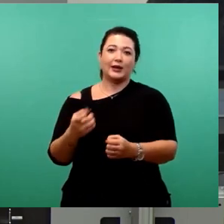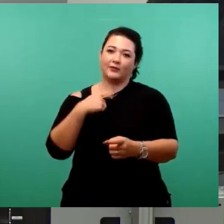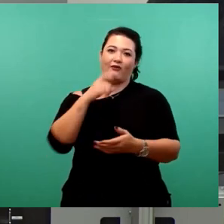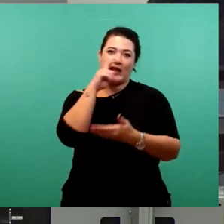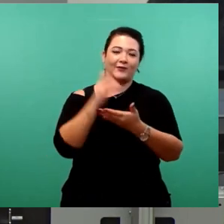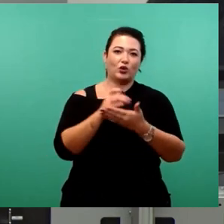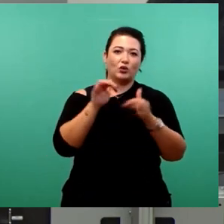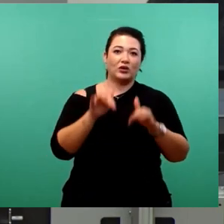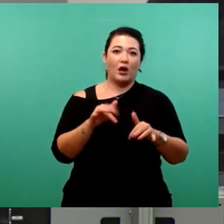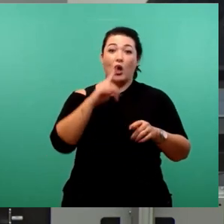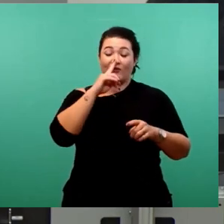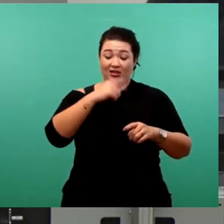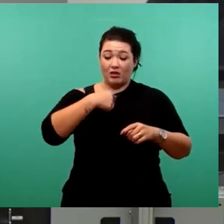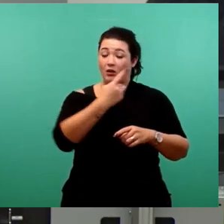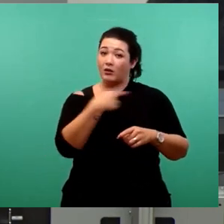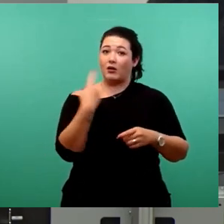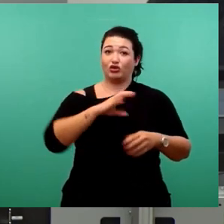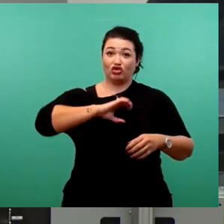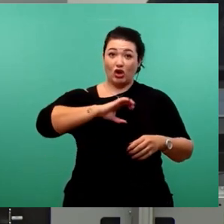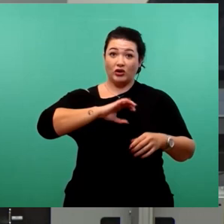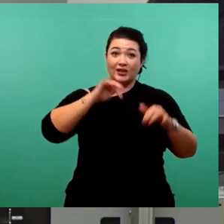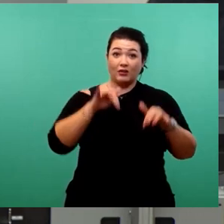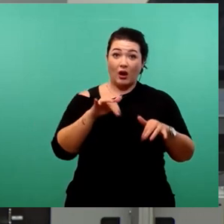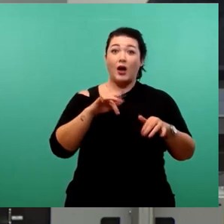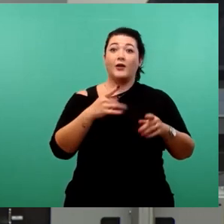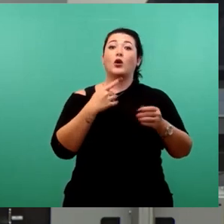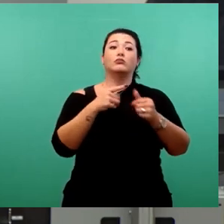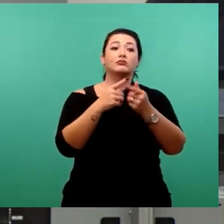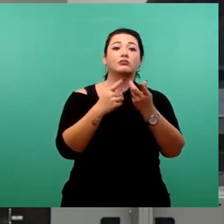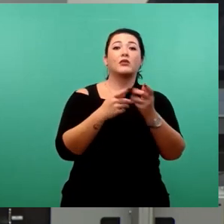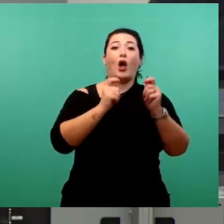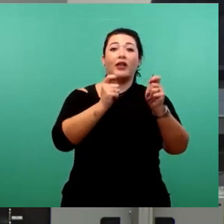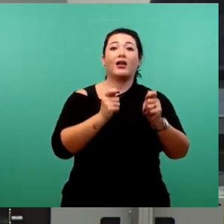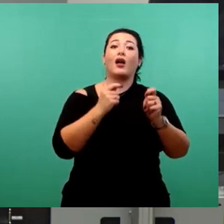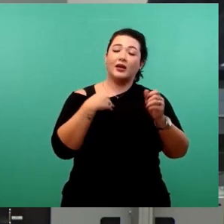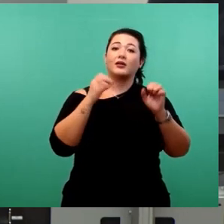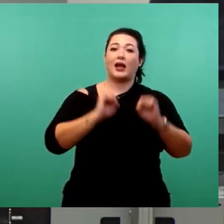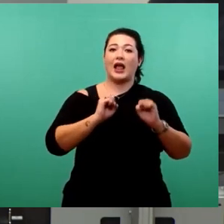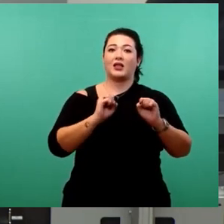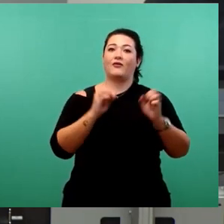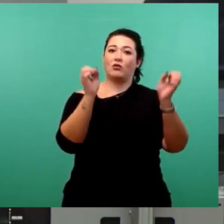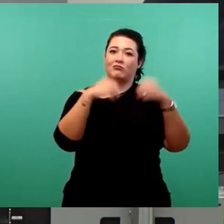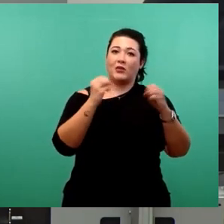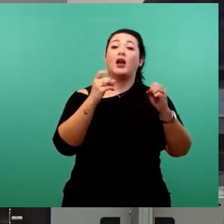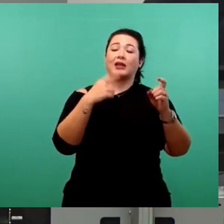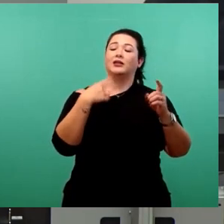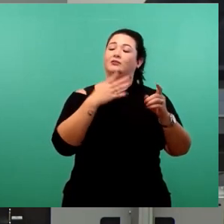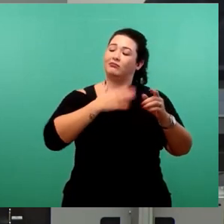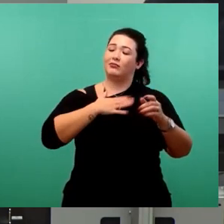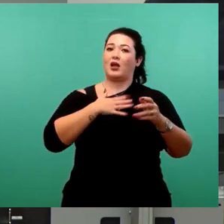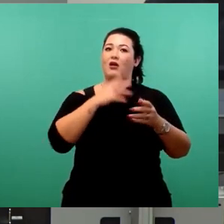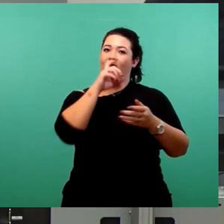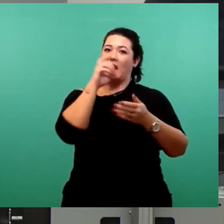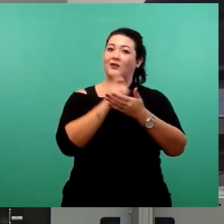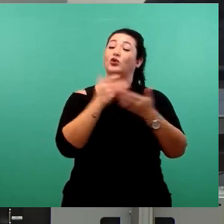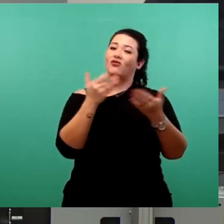zentrale Kurskorrekturen durchzusetzen, sind wir nach sorgfältiger Abwägung verpflichtet, diese auch zu nutzen. Und, meine Damen und Herren, dies